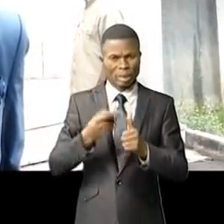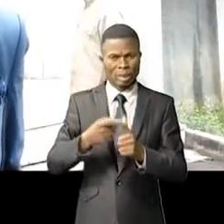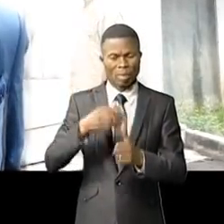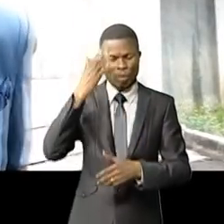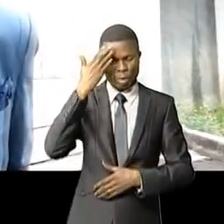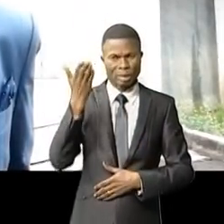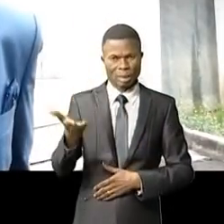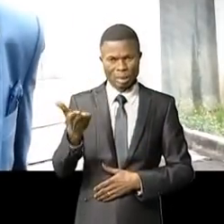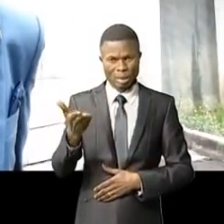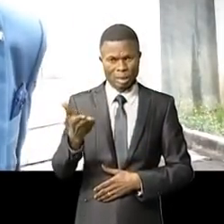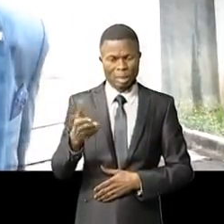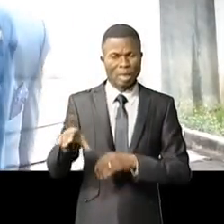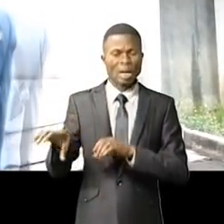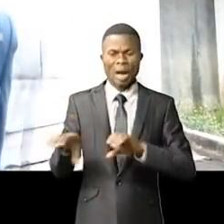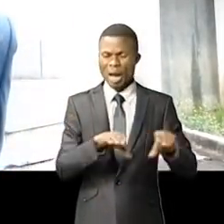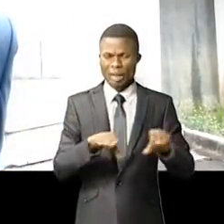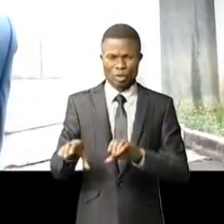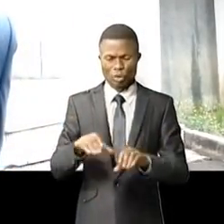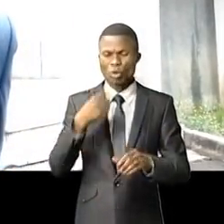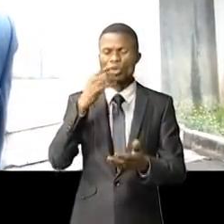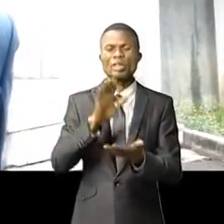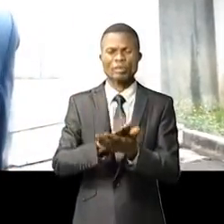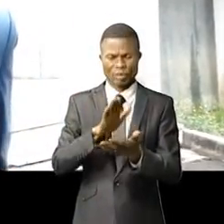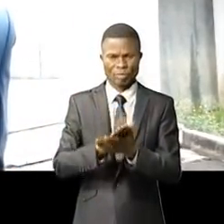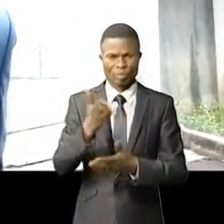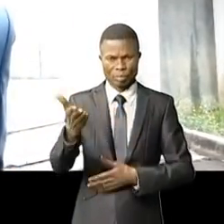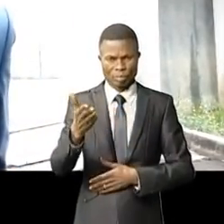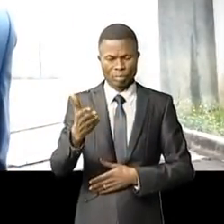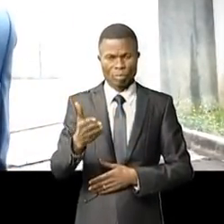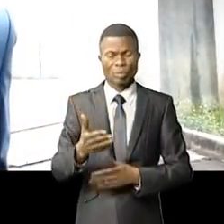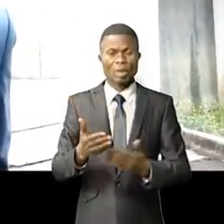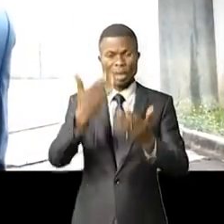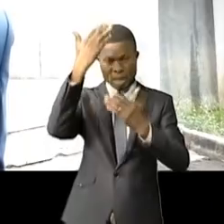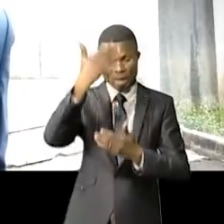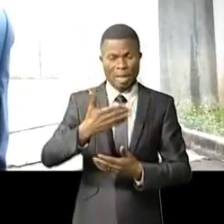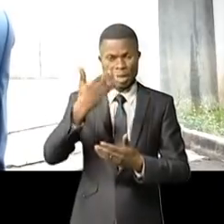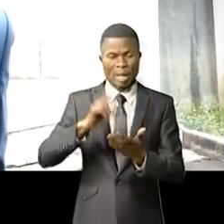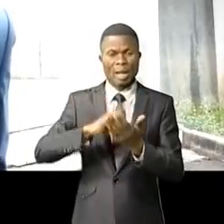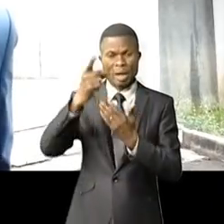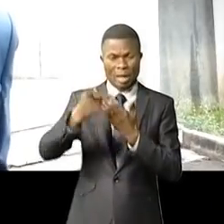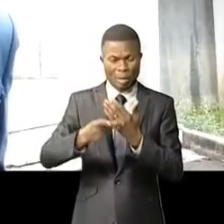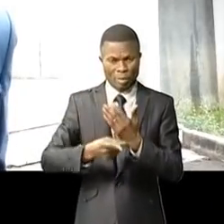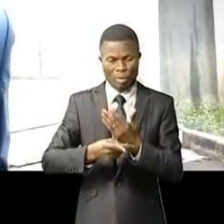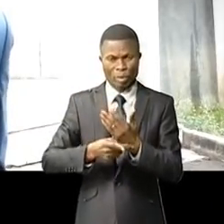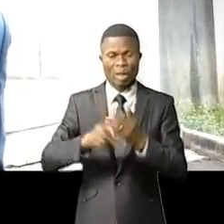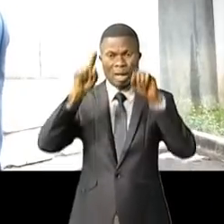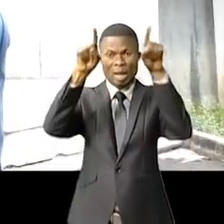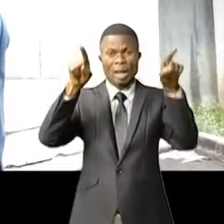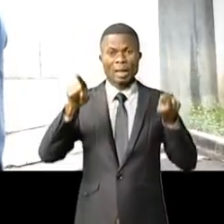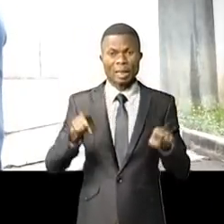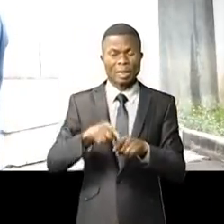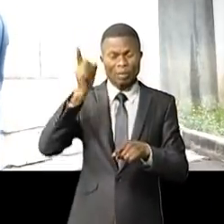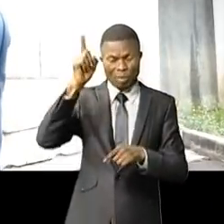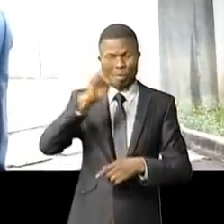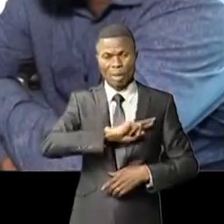penser. C'est un acte qu'il faut féliciter. Le miroir de la République démocratique du Congo, c'est la RTNC,